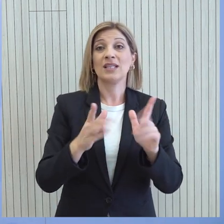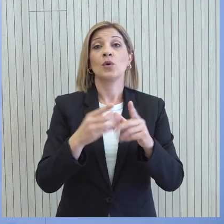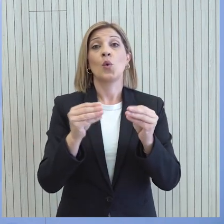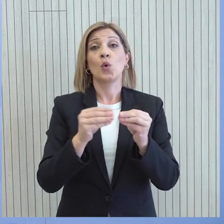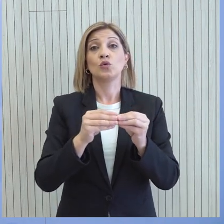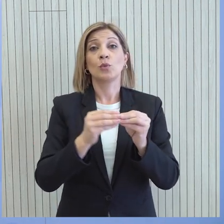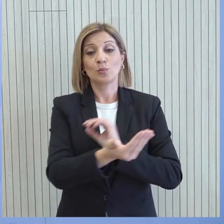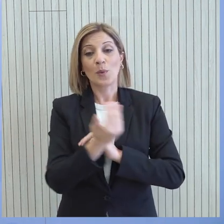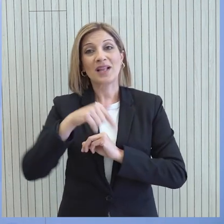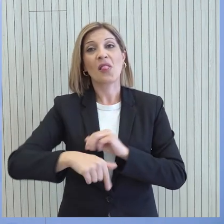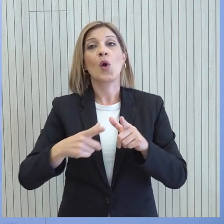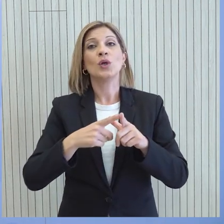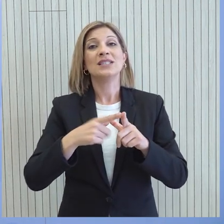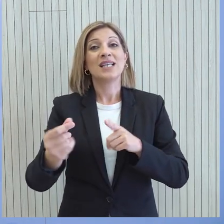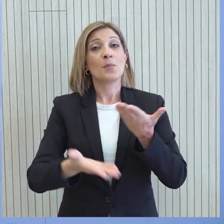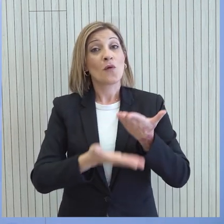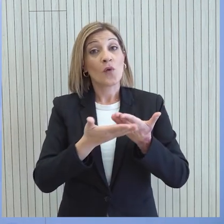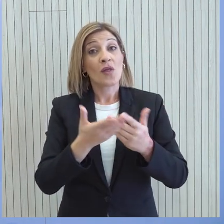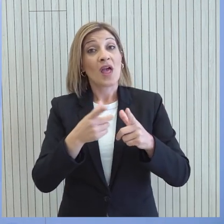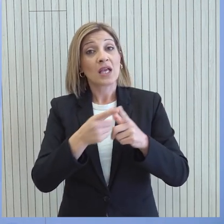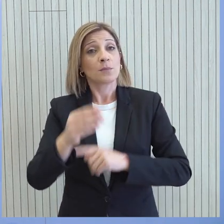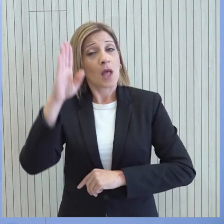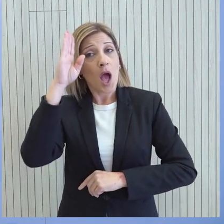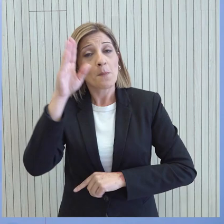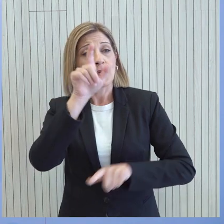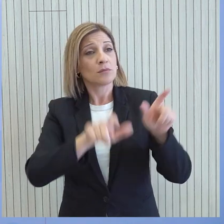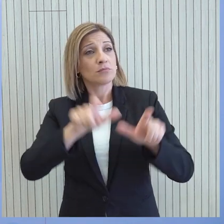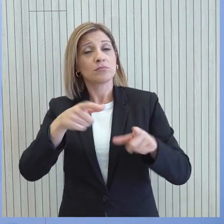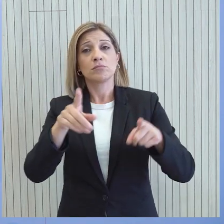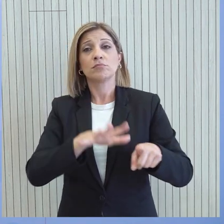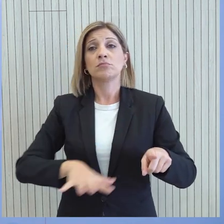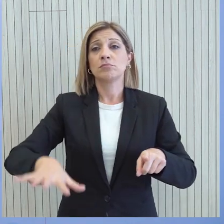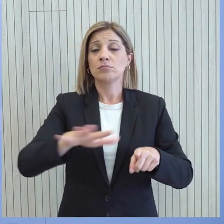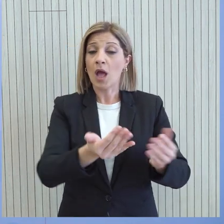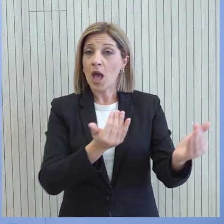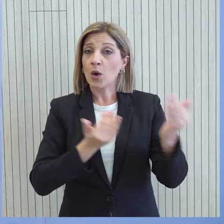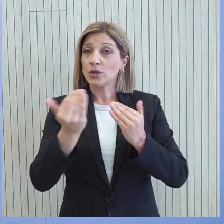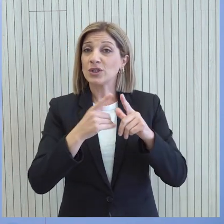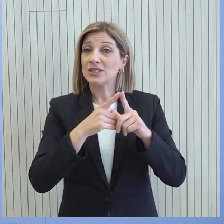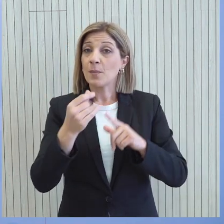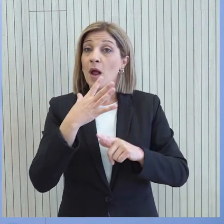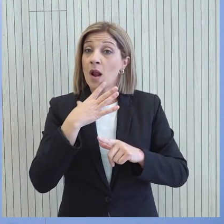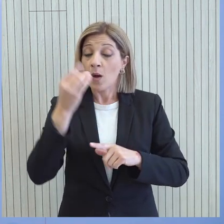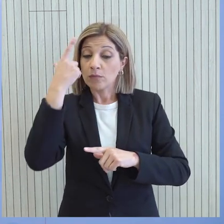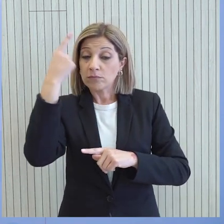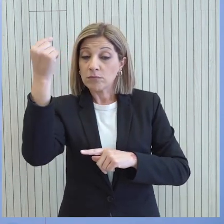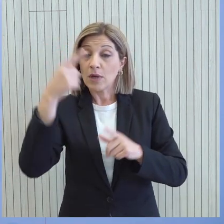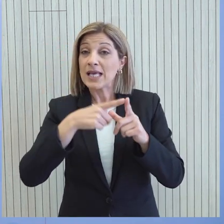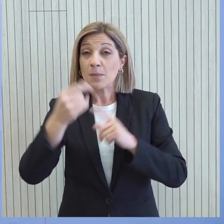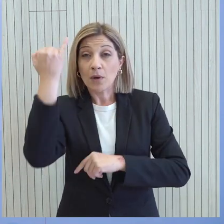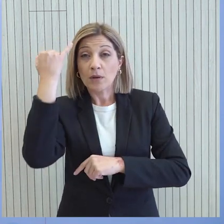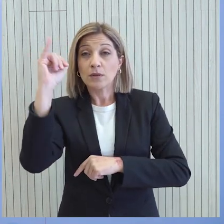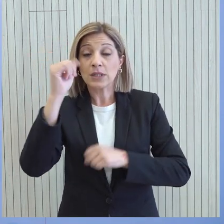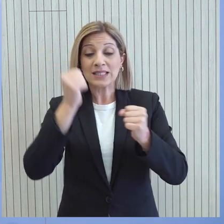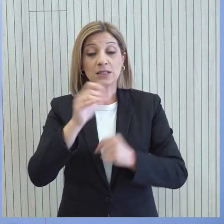πολιτών τρίτων κρατών περιλαμβανωμένων Αμερικανών υπηκόων από την περιοχή μας, η Κύπρος, αναδεικνύεται ένας πόλος